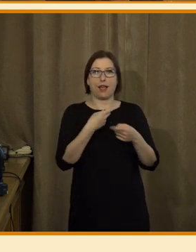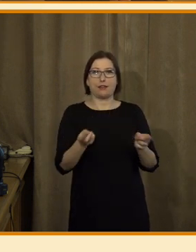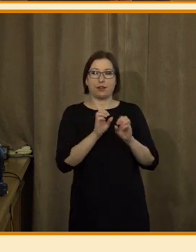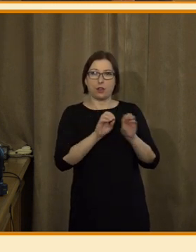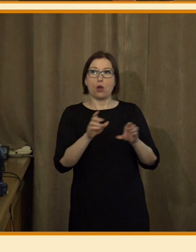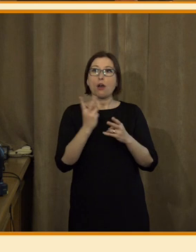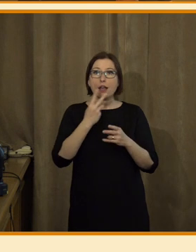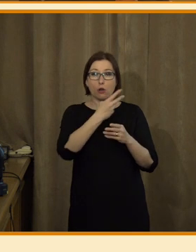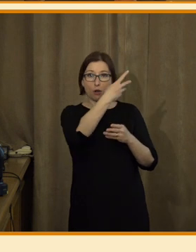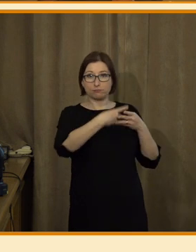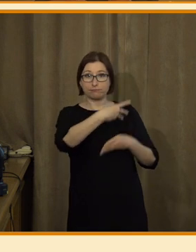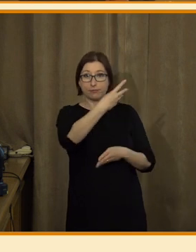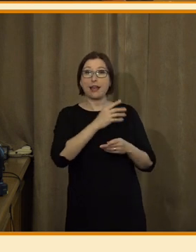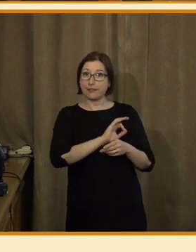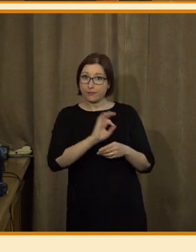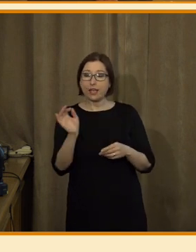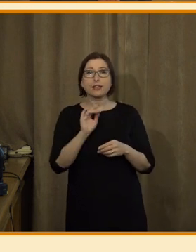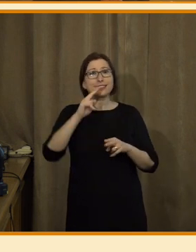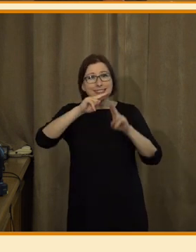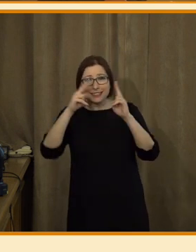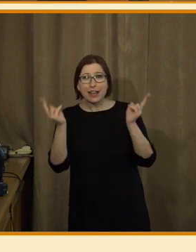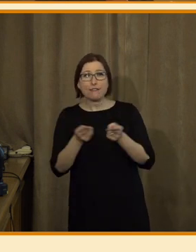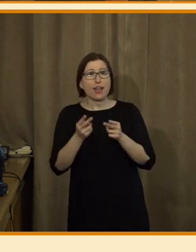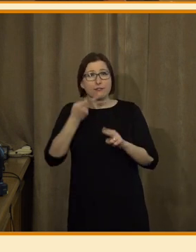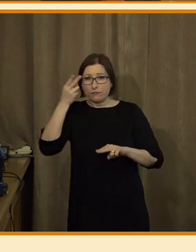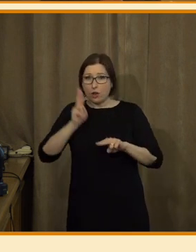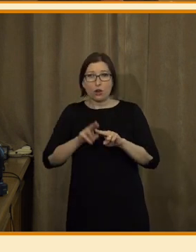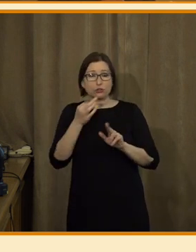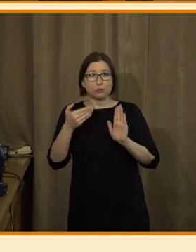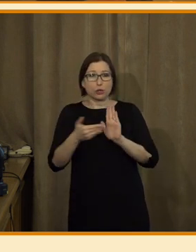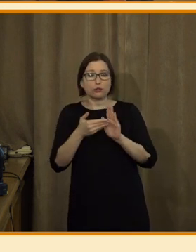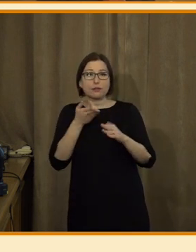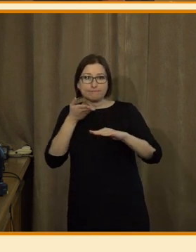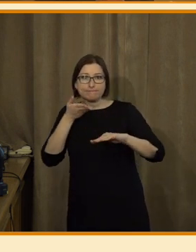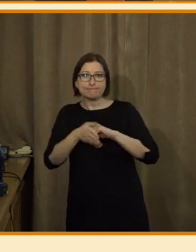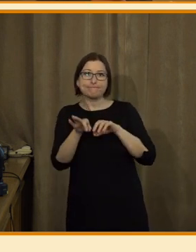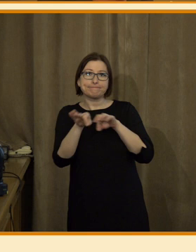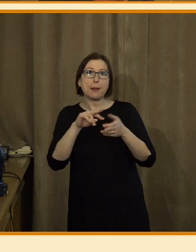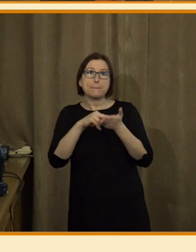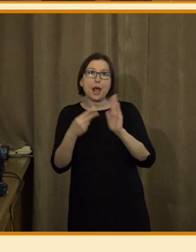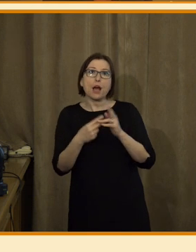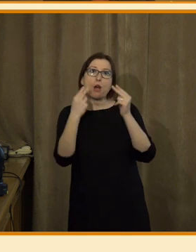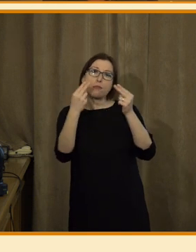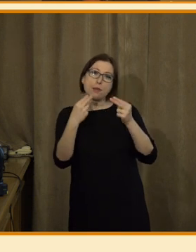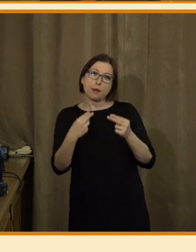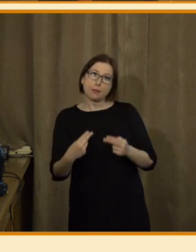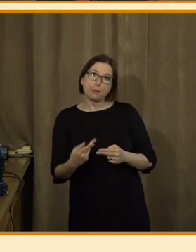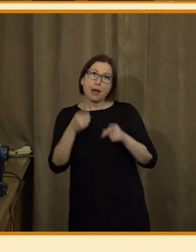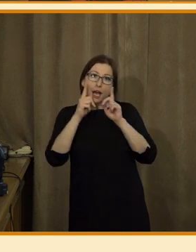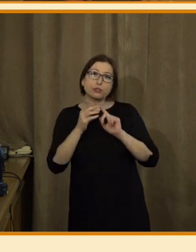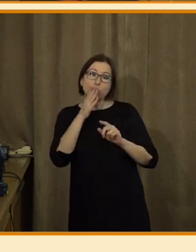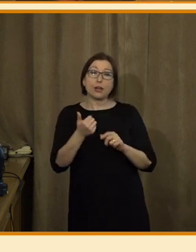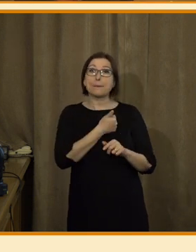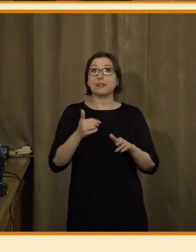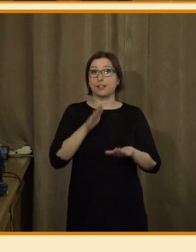Takže přes toto rozhraní může odkudkoliv na světě, kdykoliv potřebuje, si naplánovat vysílání Hačiko. Je to